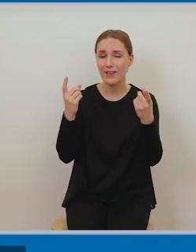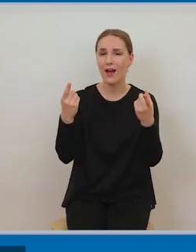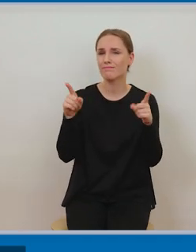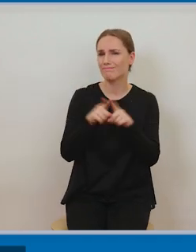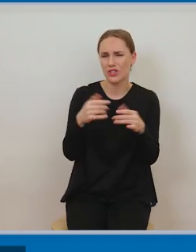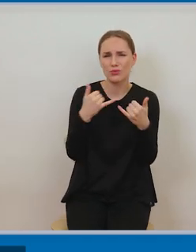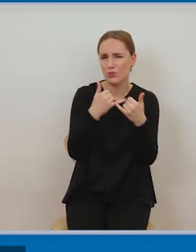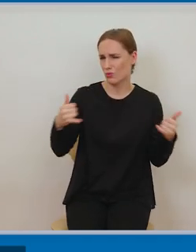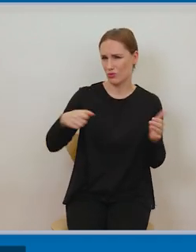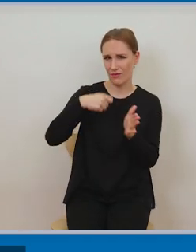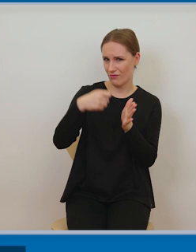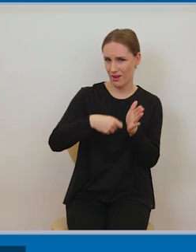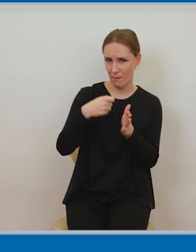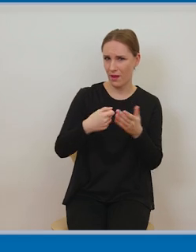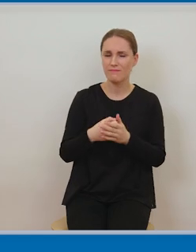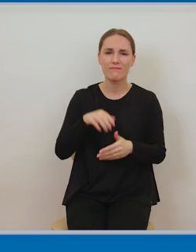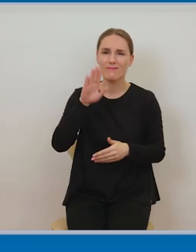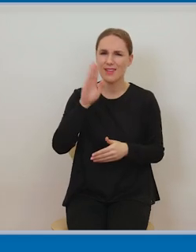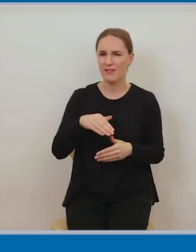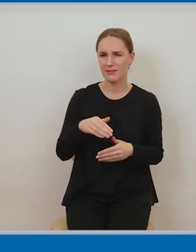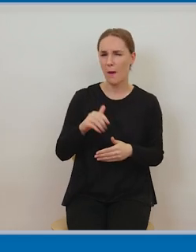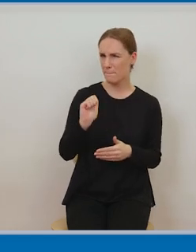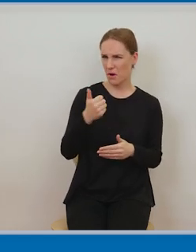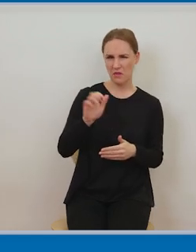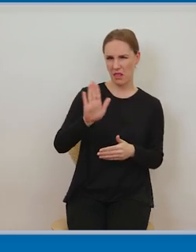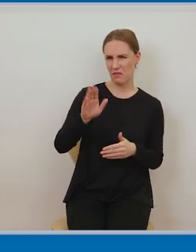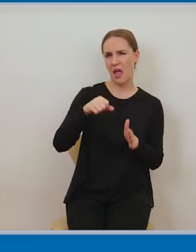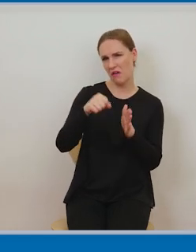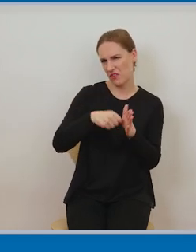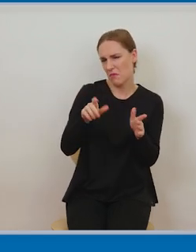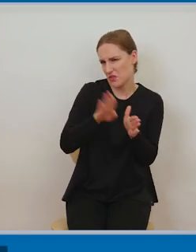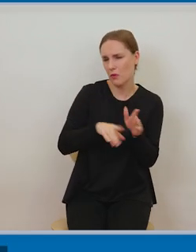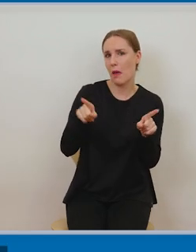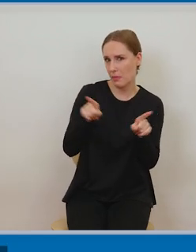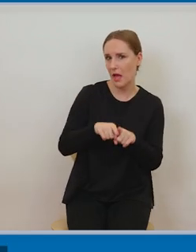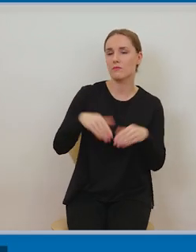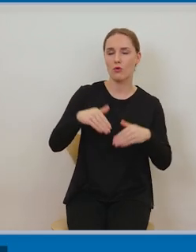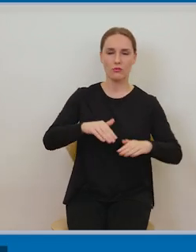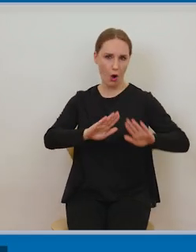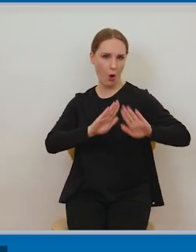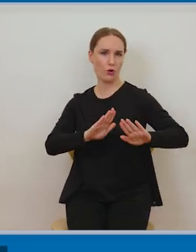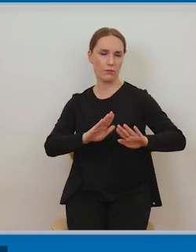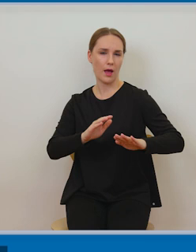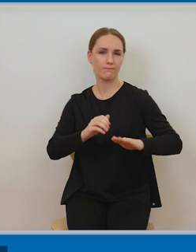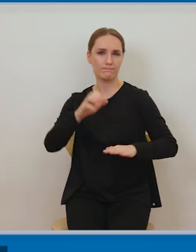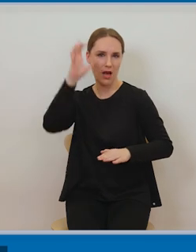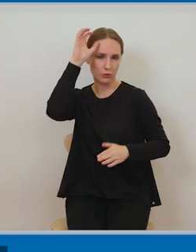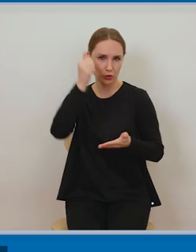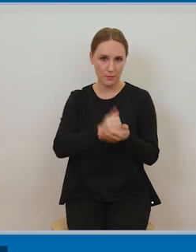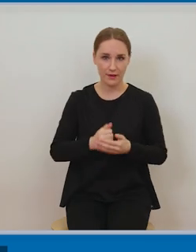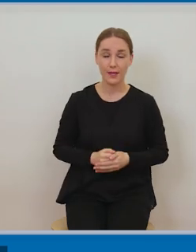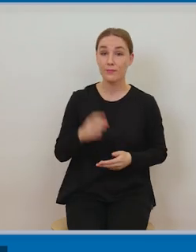czy też takie nawet drobne, amatorskie filmiki mogą podlegać ochronie autorsko-prawnej. Także status utworu mogą mieć strony